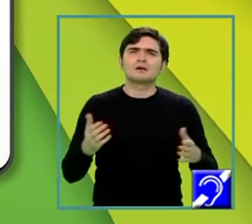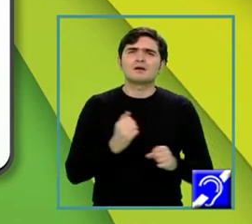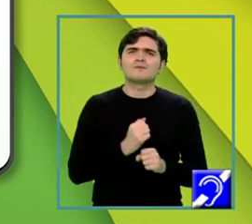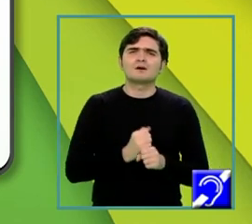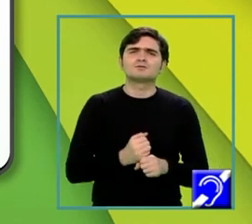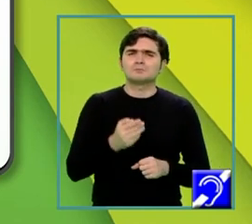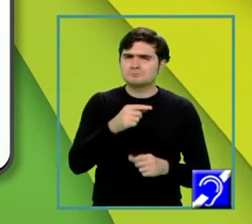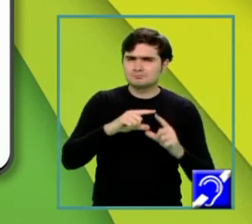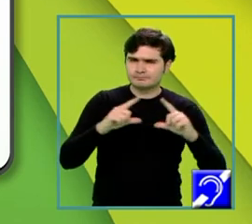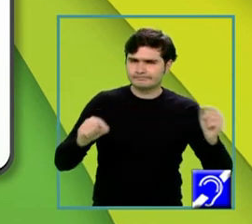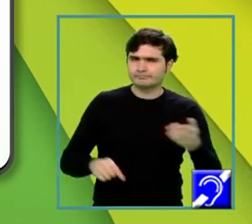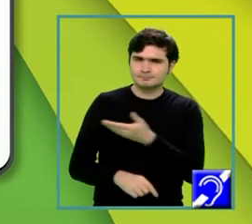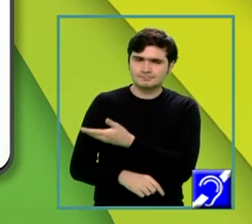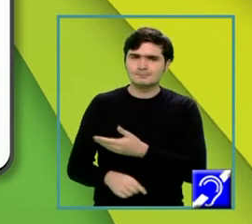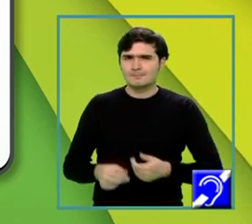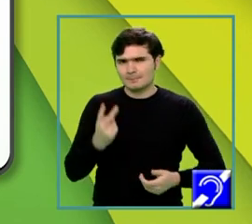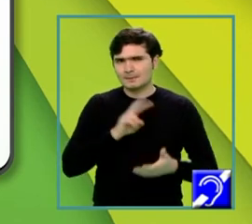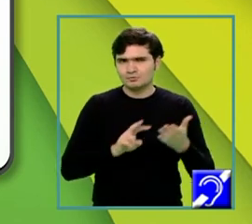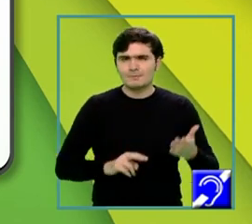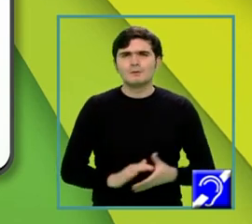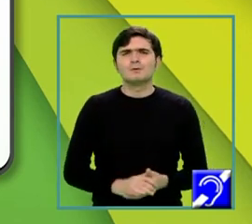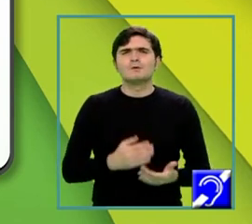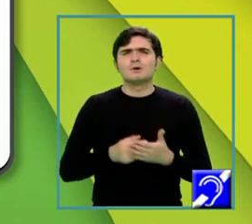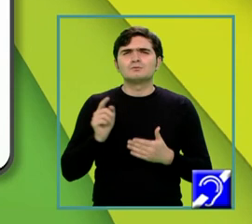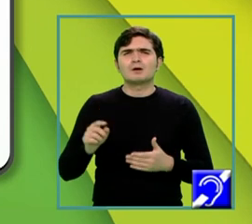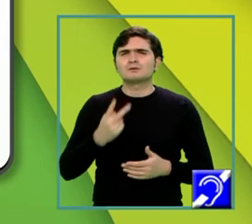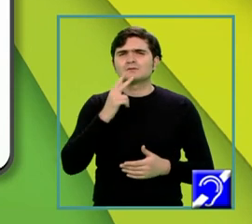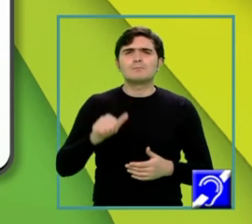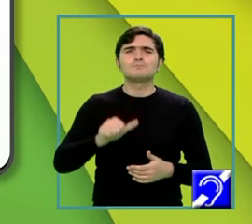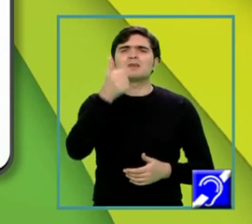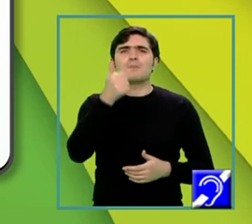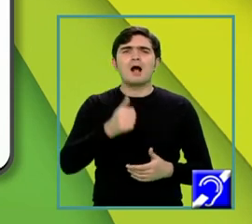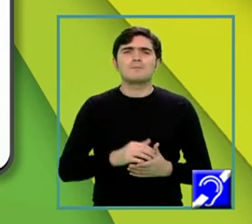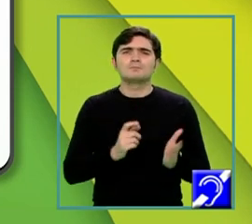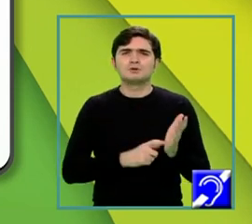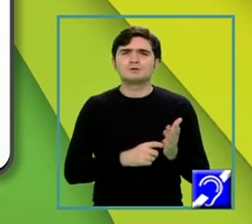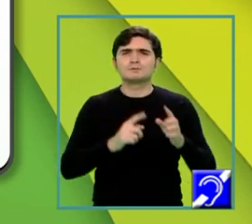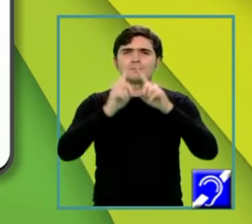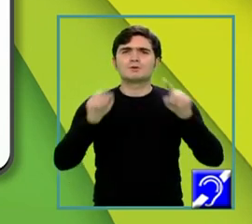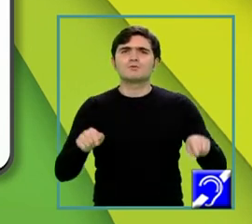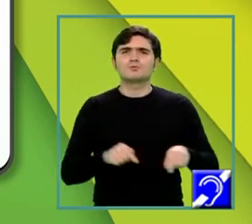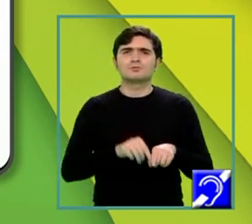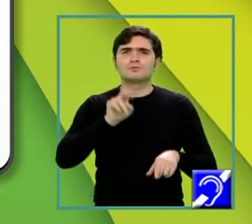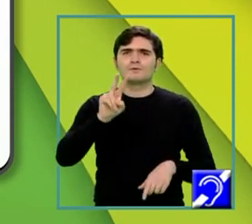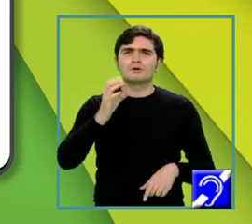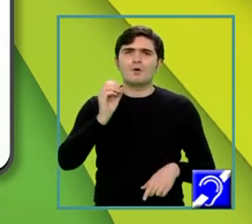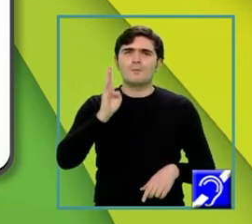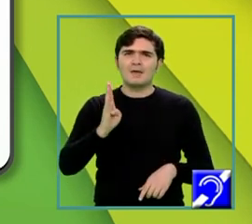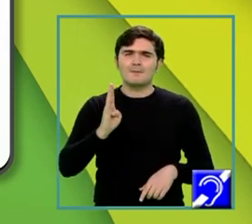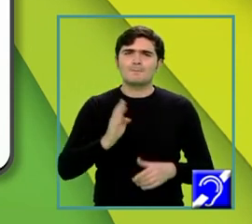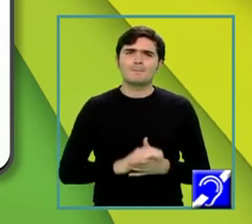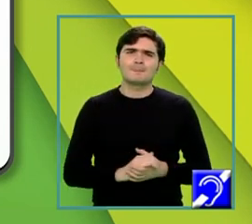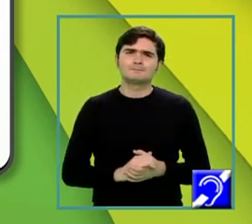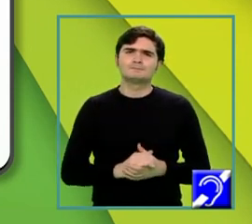base. Pentru aceasta, deci, să trecem la prima cerință, avem într-unghiul VOB cu